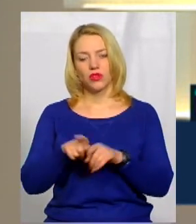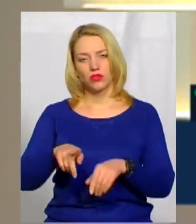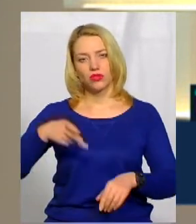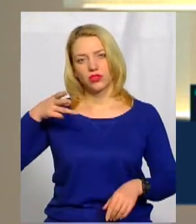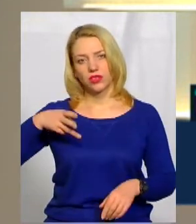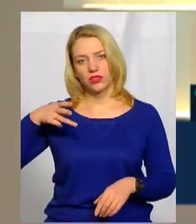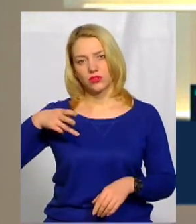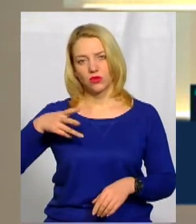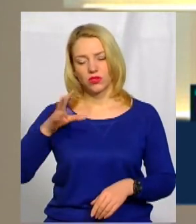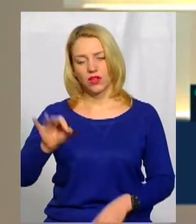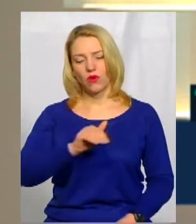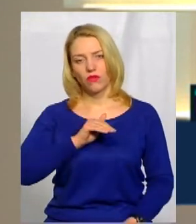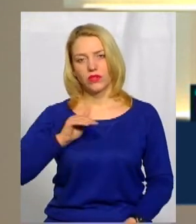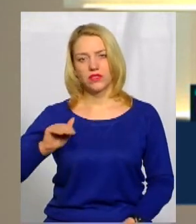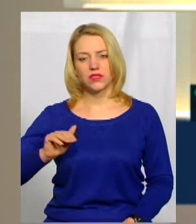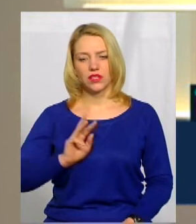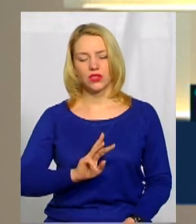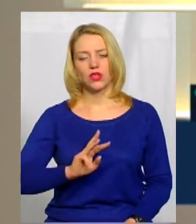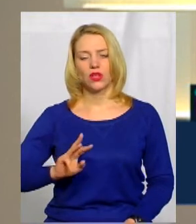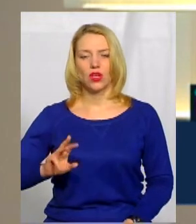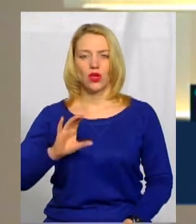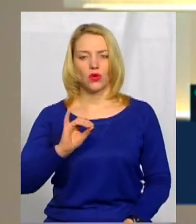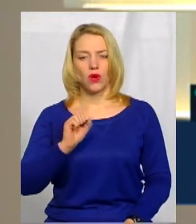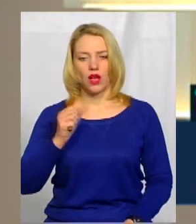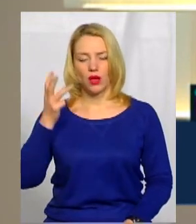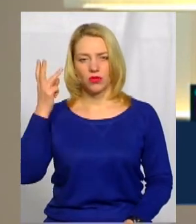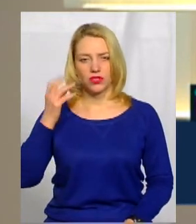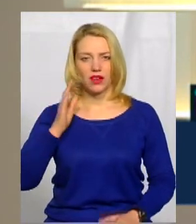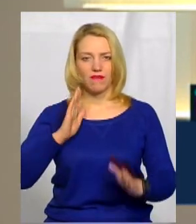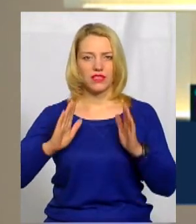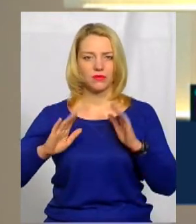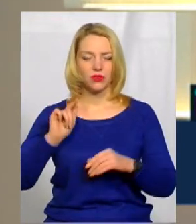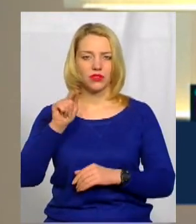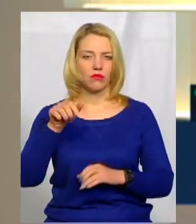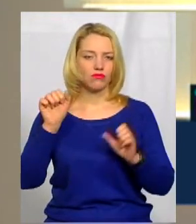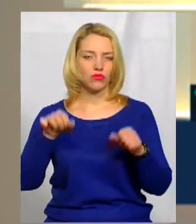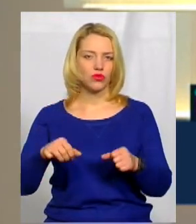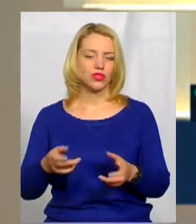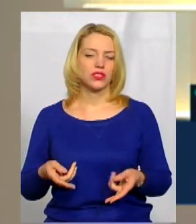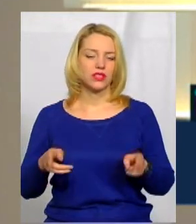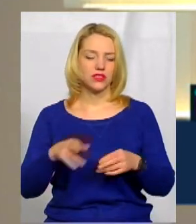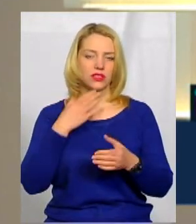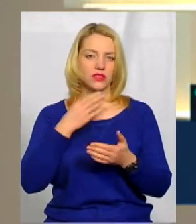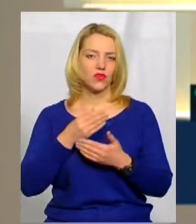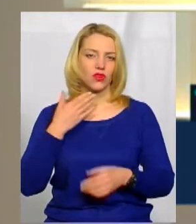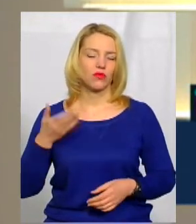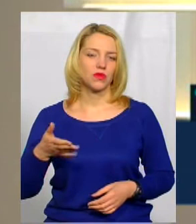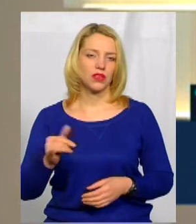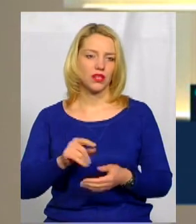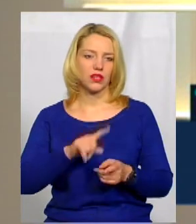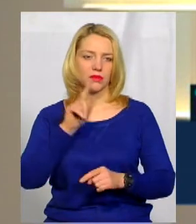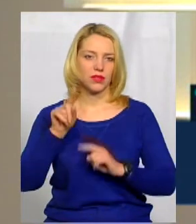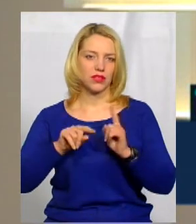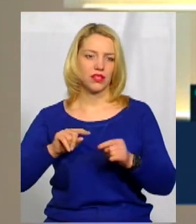на офіційній сторінці UA Поділля у мережі Facebook. Там ви можете залишати свої коментарі та ставити